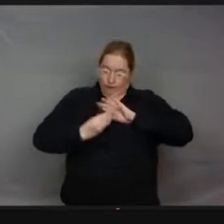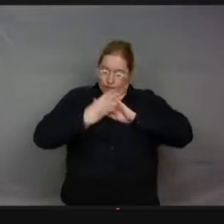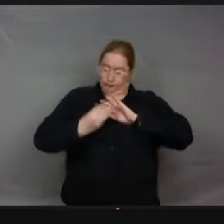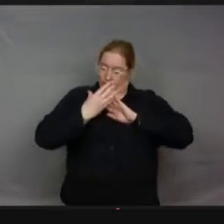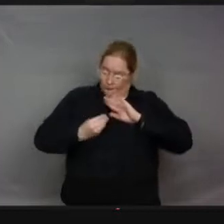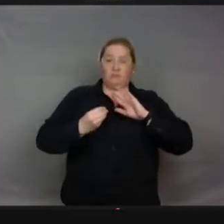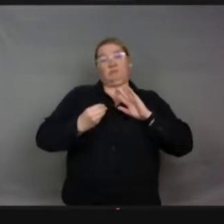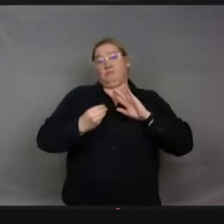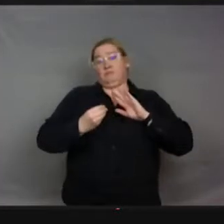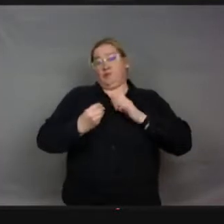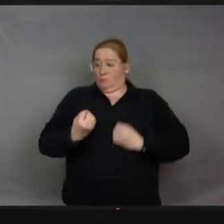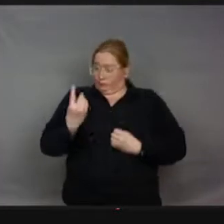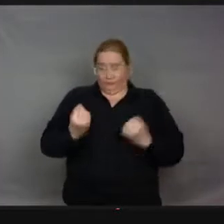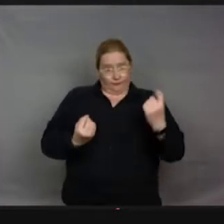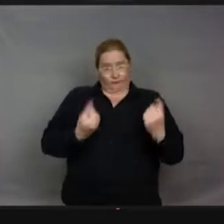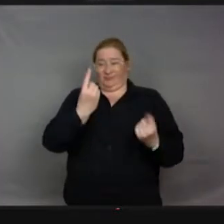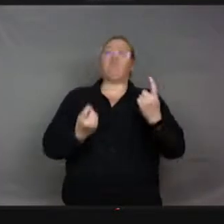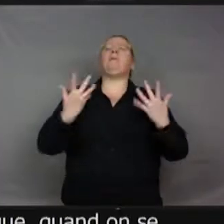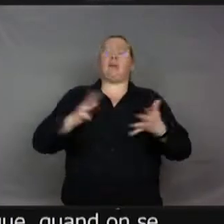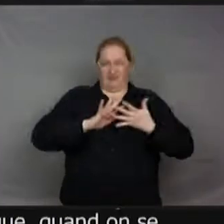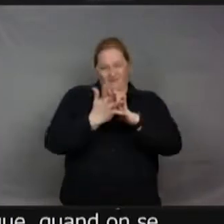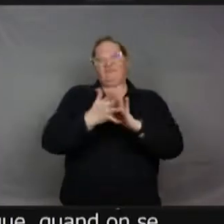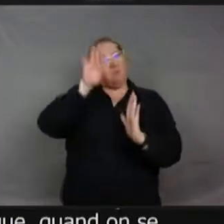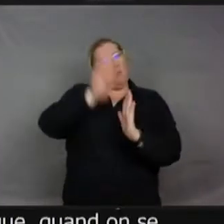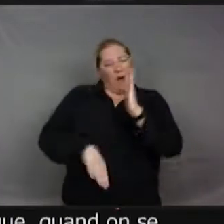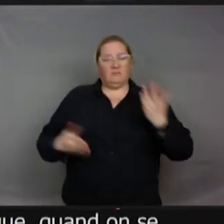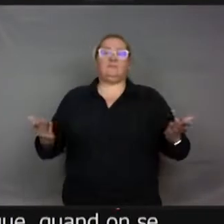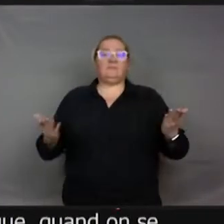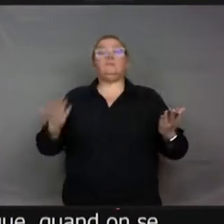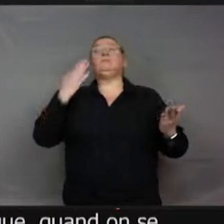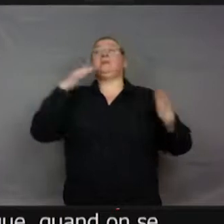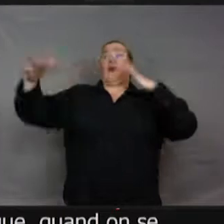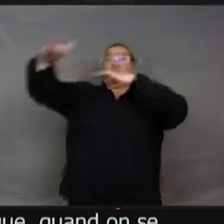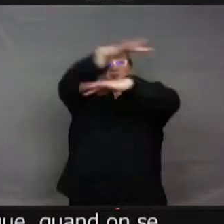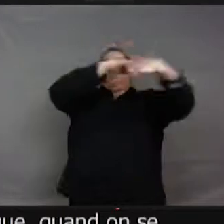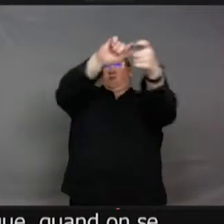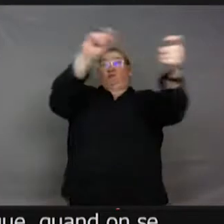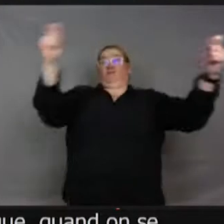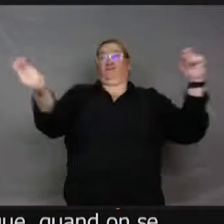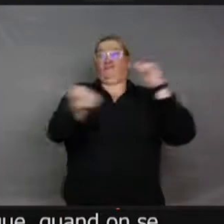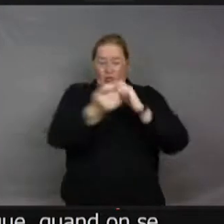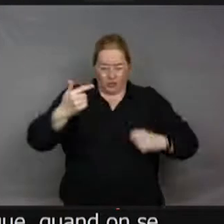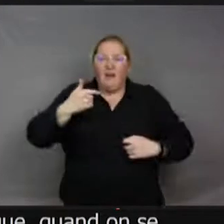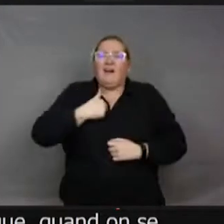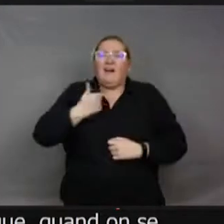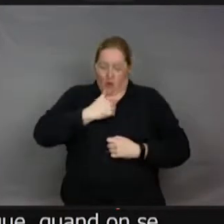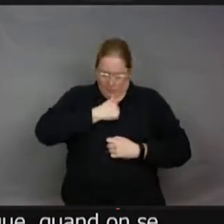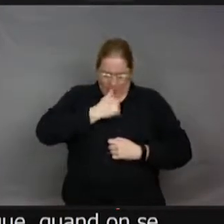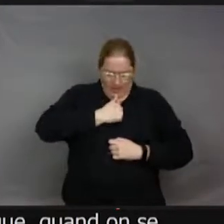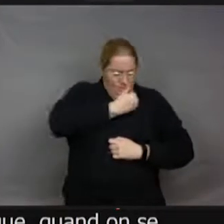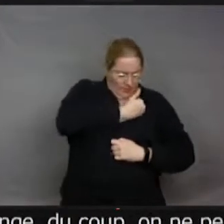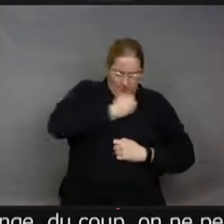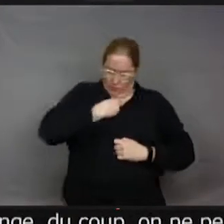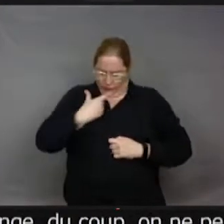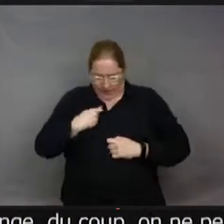on mute moins. Et du coup, si l'environnement change, on n'a pas de possibilité de muter et de s